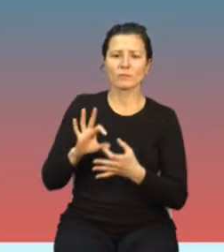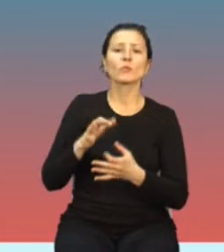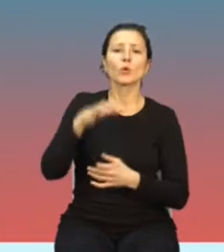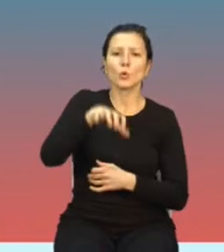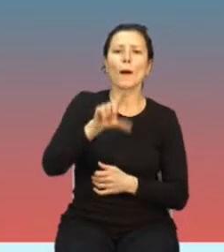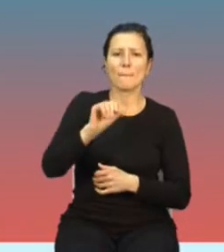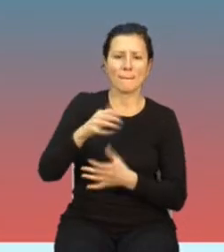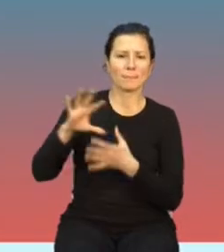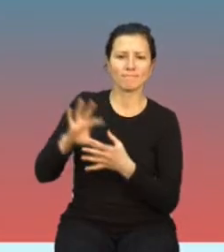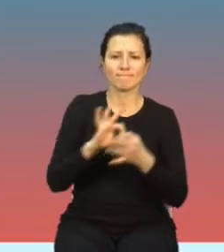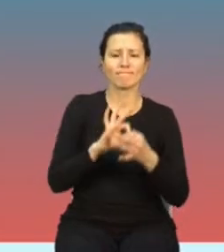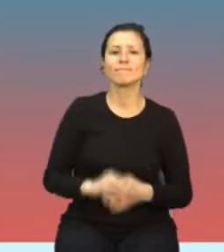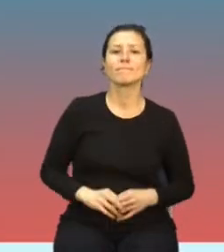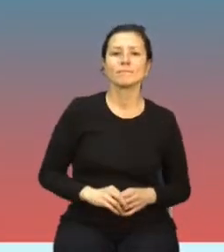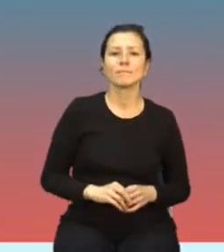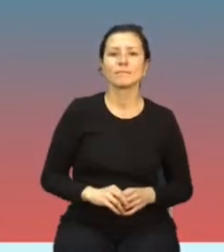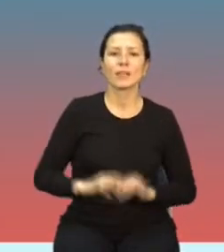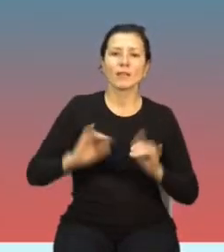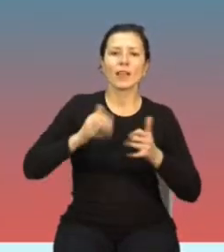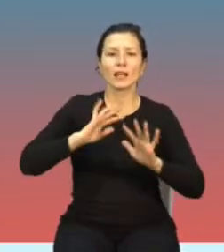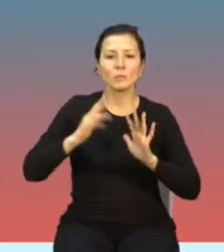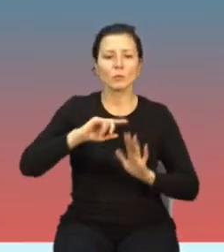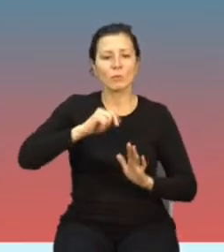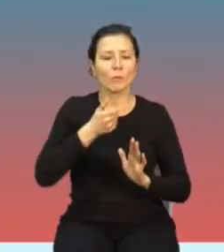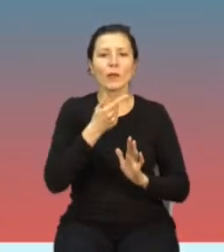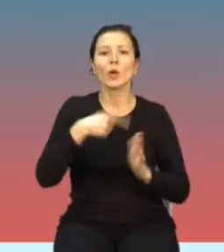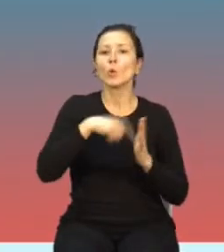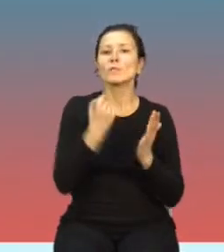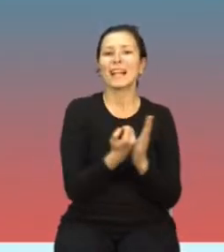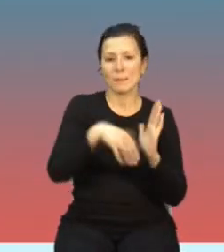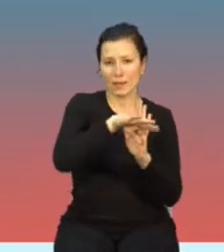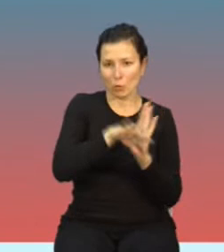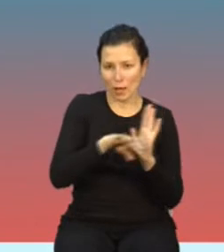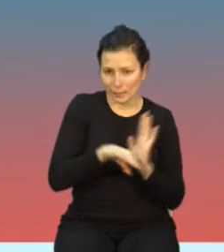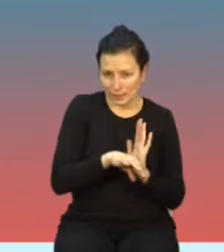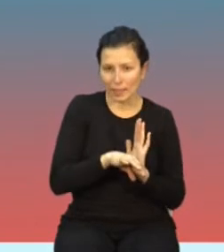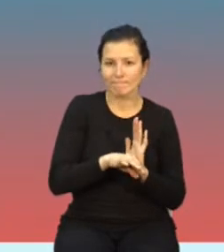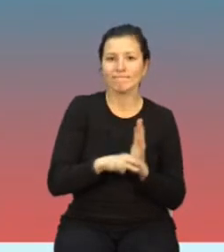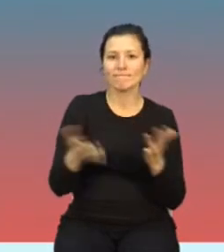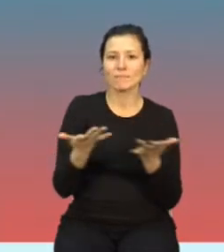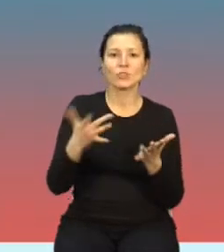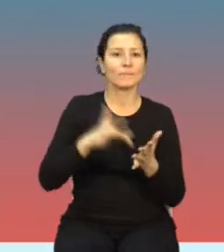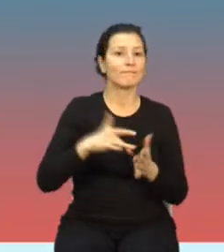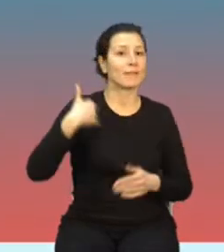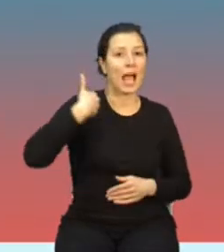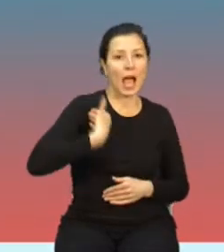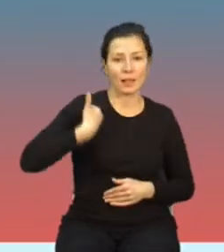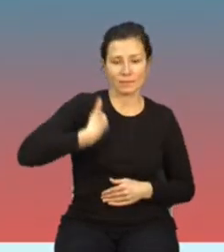ustanawiamy różne ramy regulacyjne w Wielkiej Brytanii. A zatem